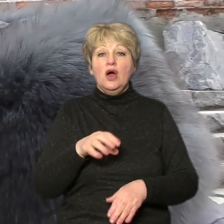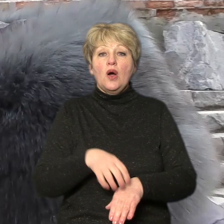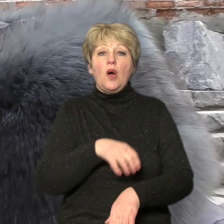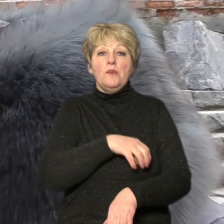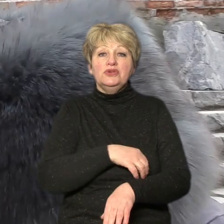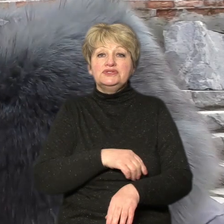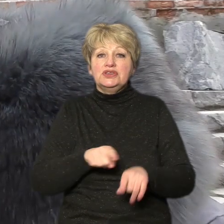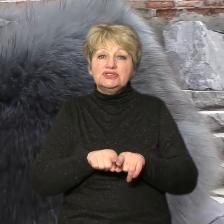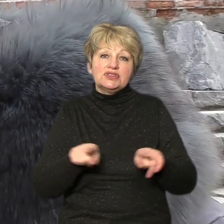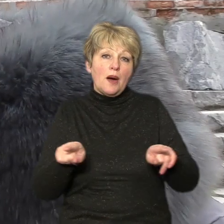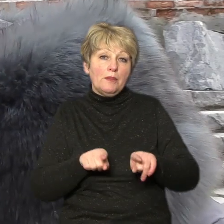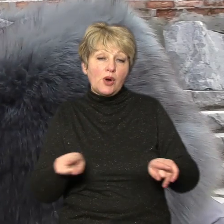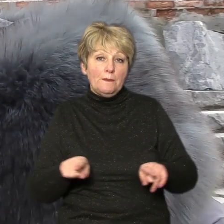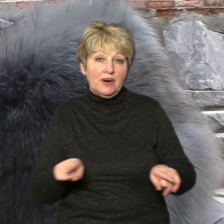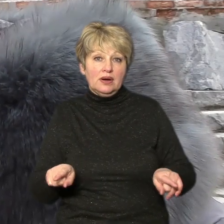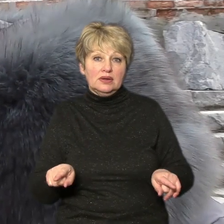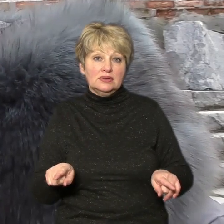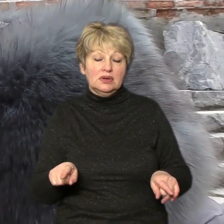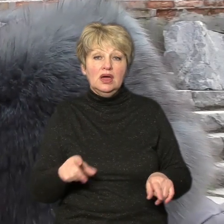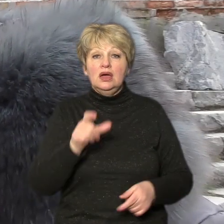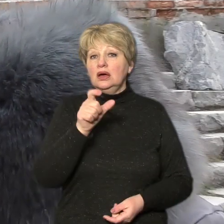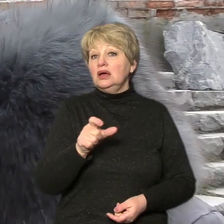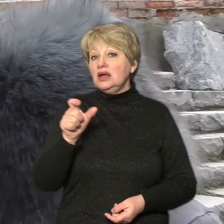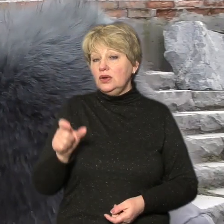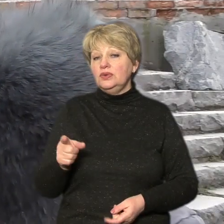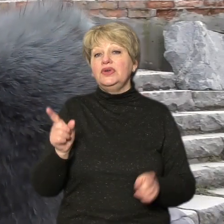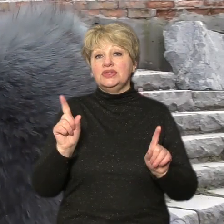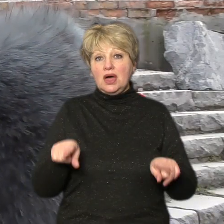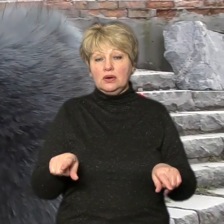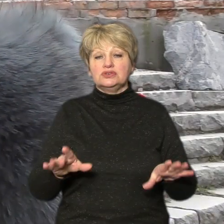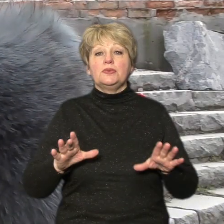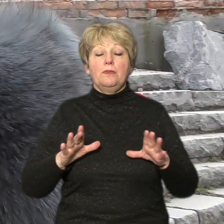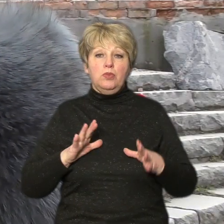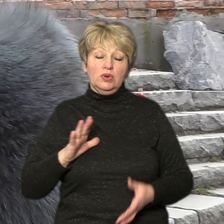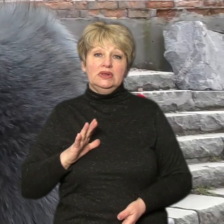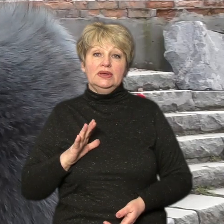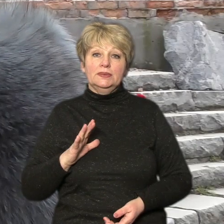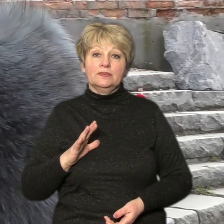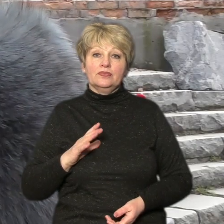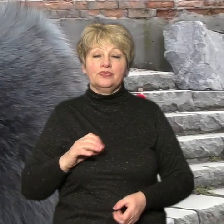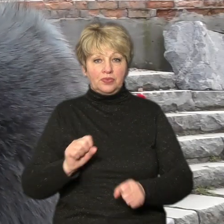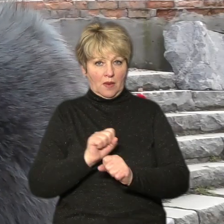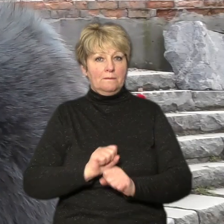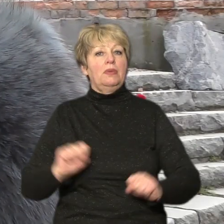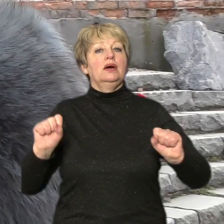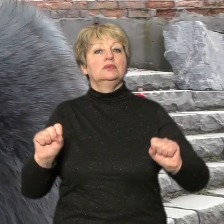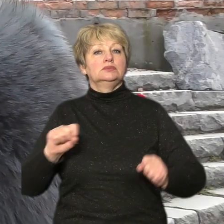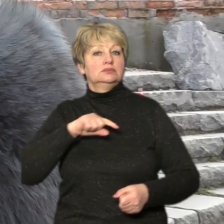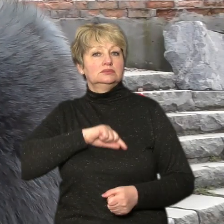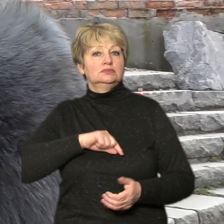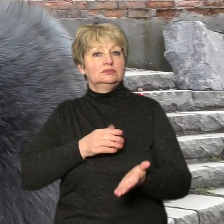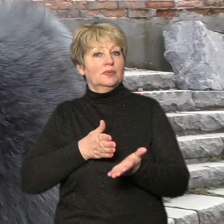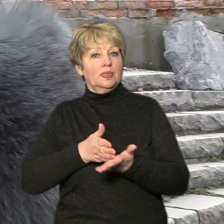пропаганда. І так як люди також були патріотично настроєні,